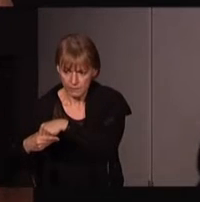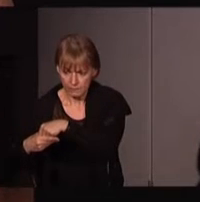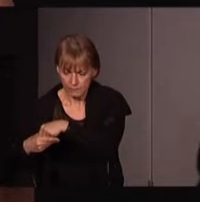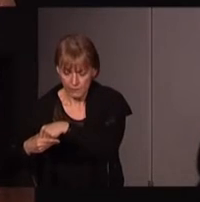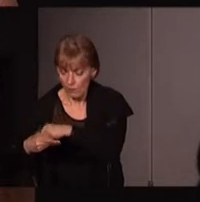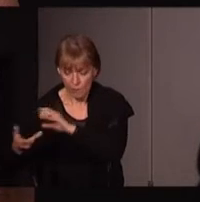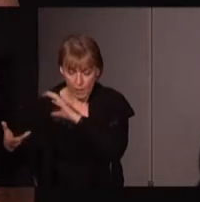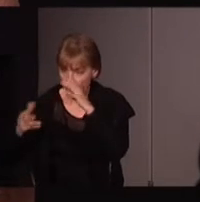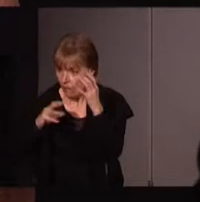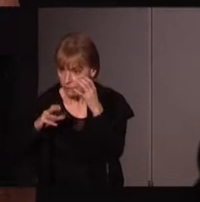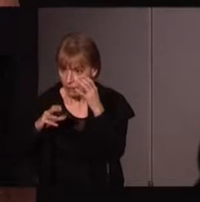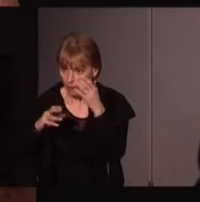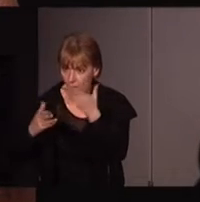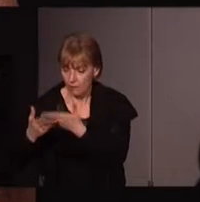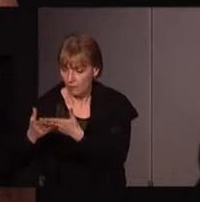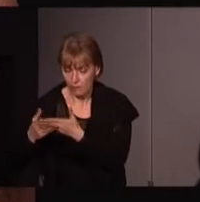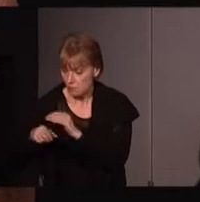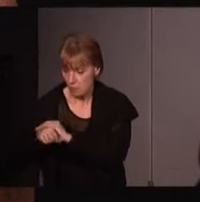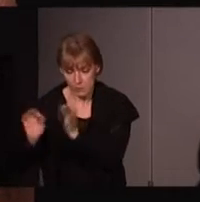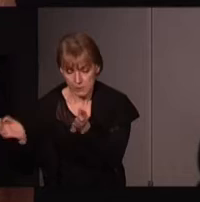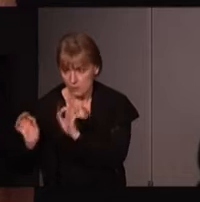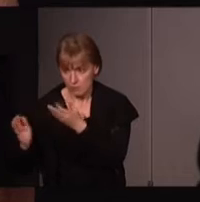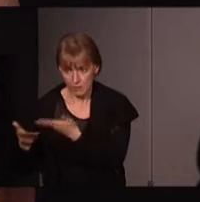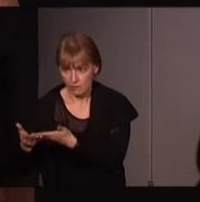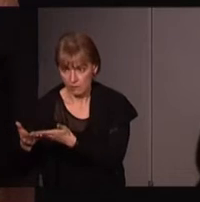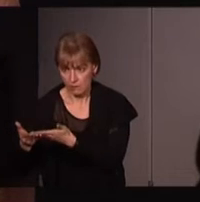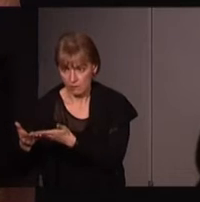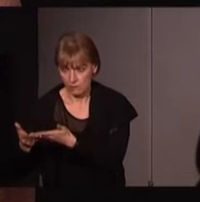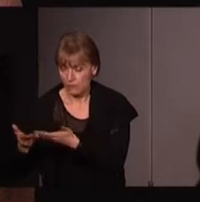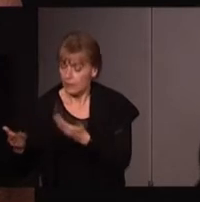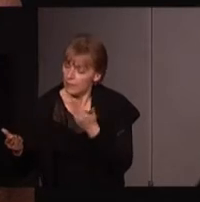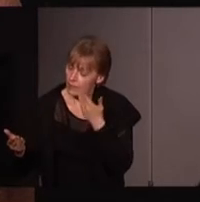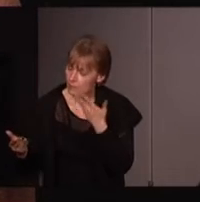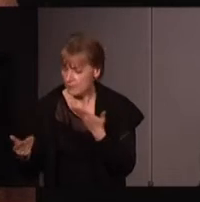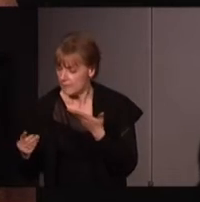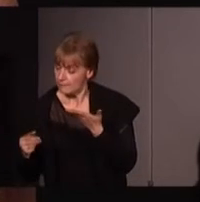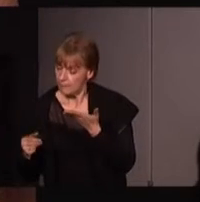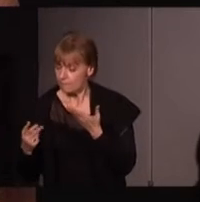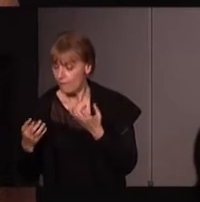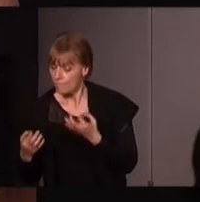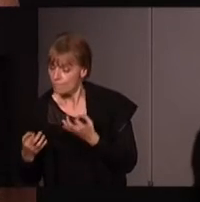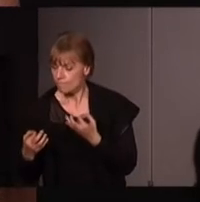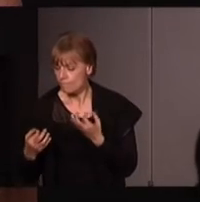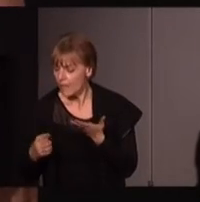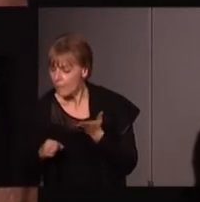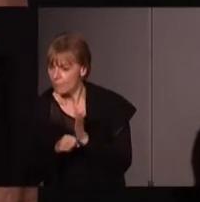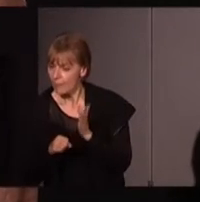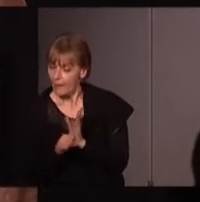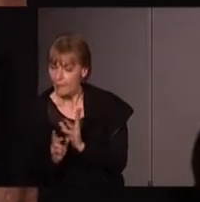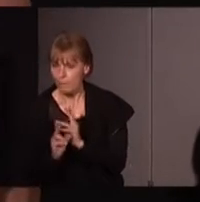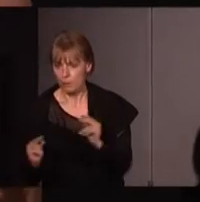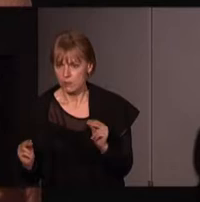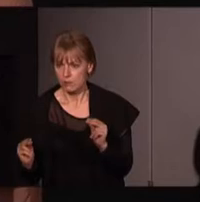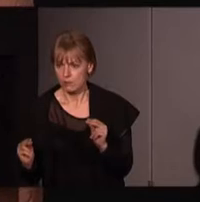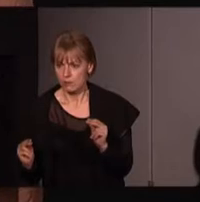complètement abstrait, très largement apolitique, et qui, peut-être, à force de vouloir rendre présentable cet éco-féminisme, notamment en raison d